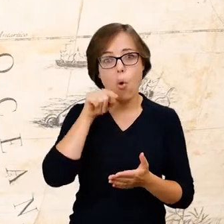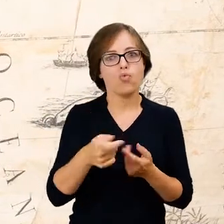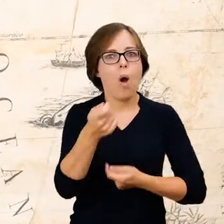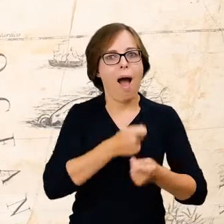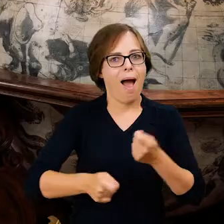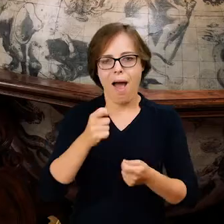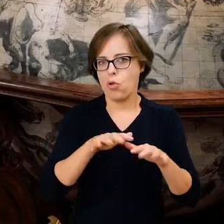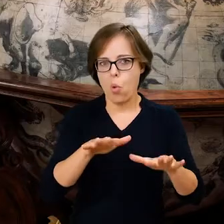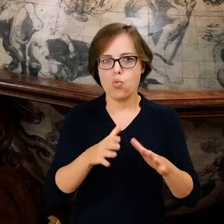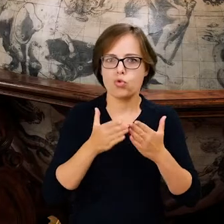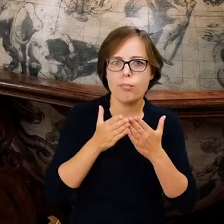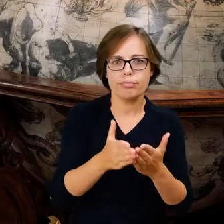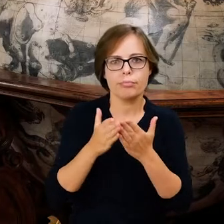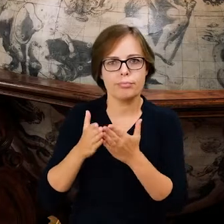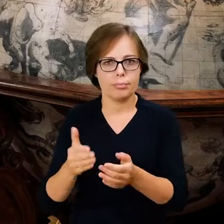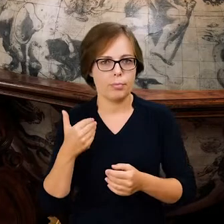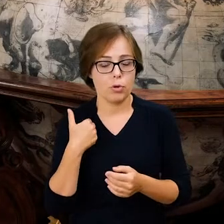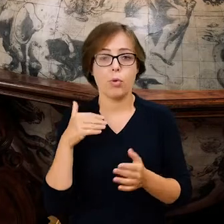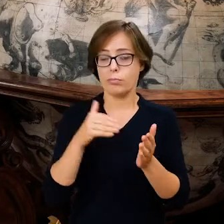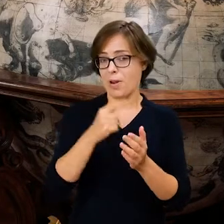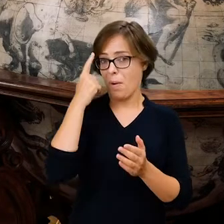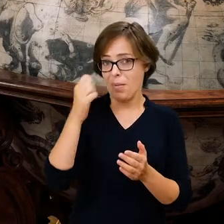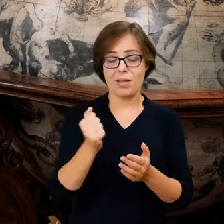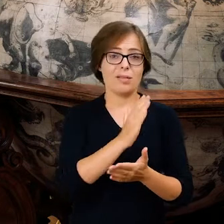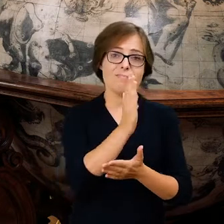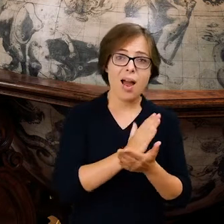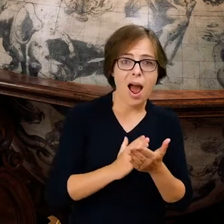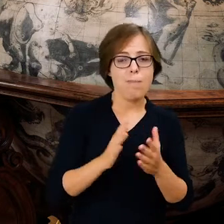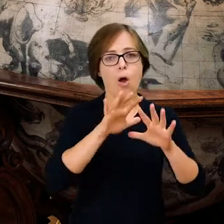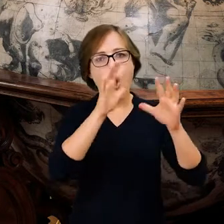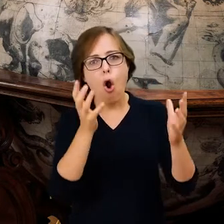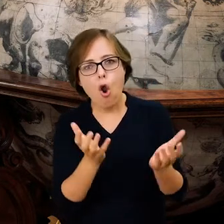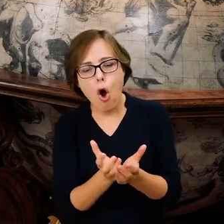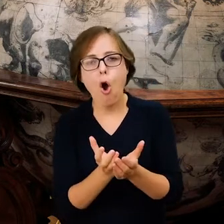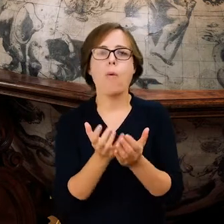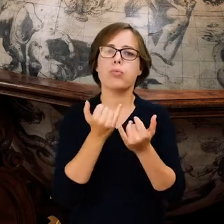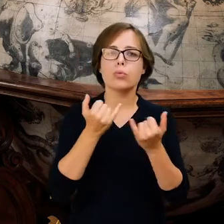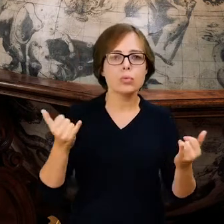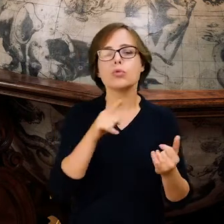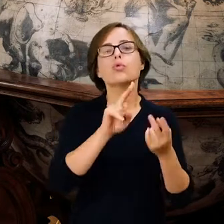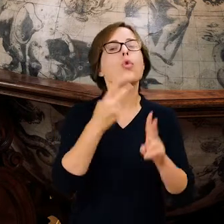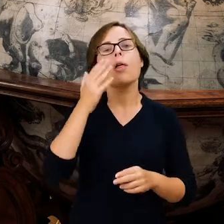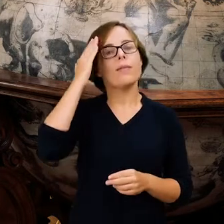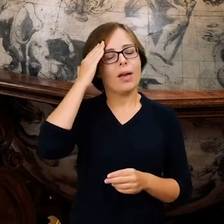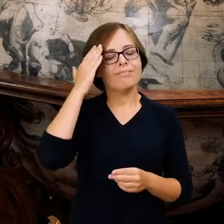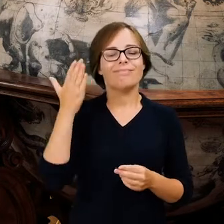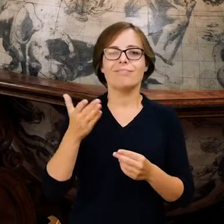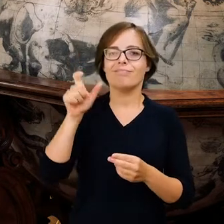szlak handlowy. Należy pamiętać, że na mapy, na globusy, na wszelkiego rodzaju atlasy przekładała się przede wszystkim wiedza